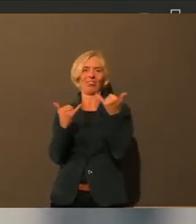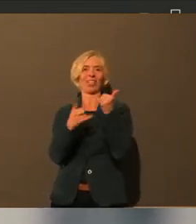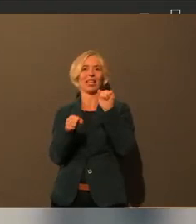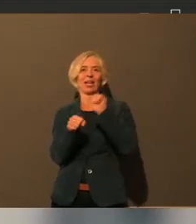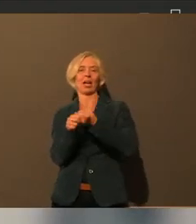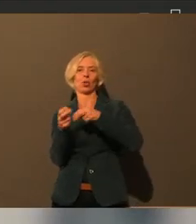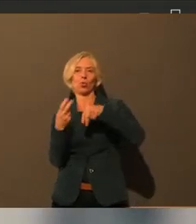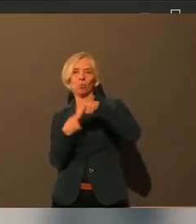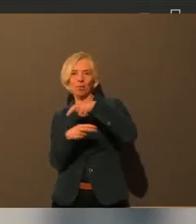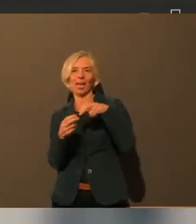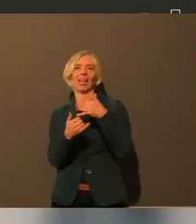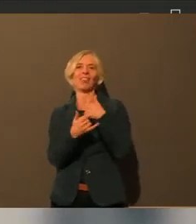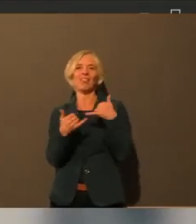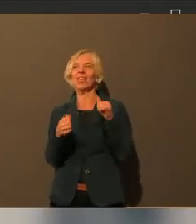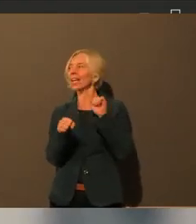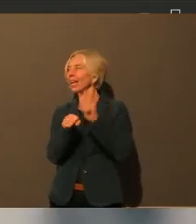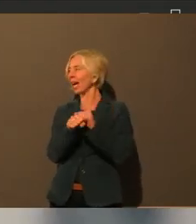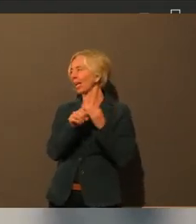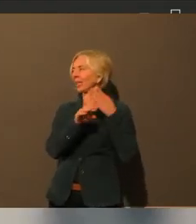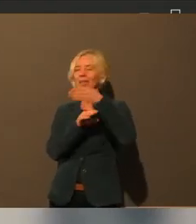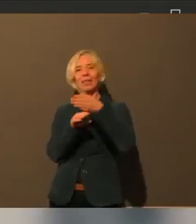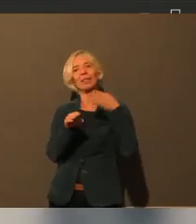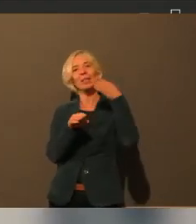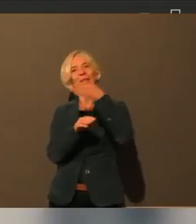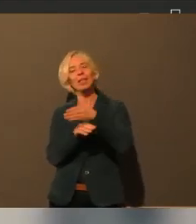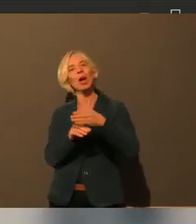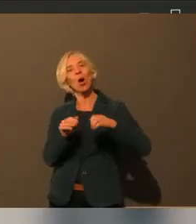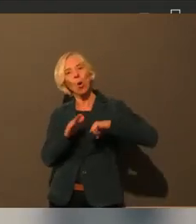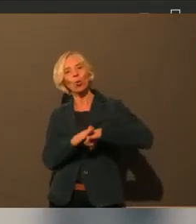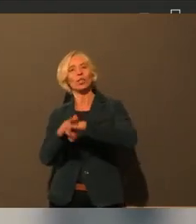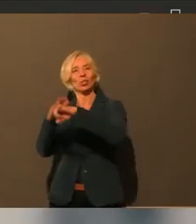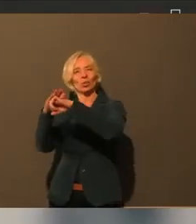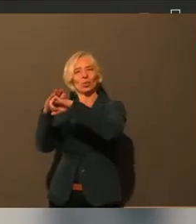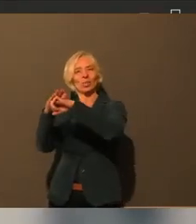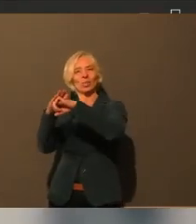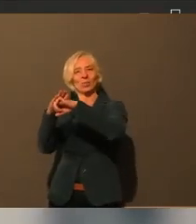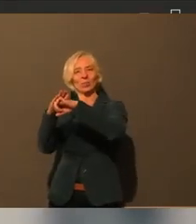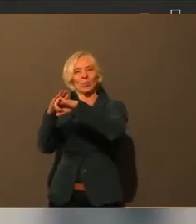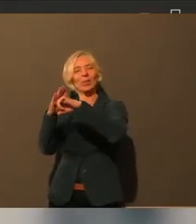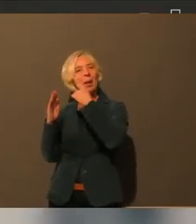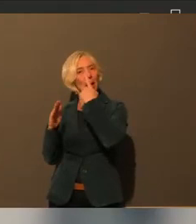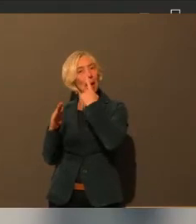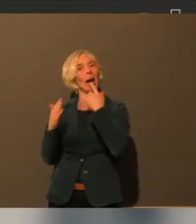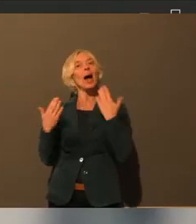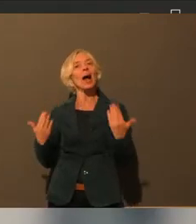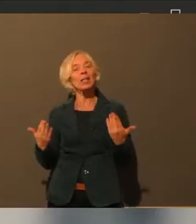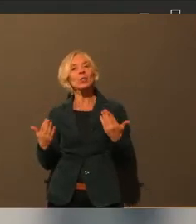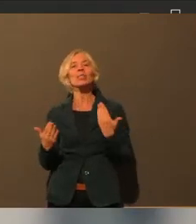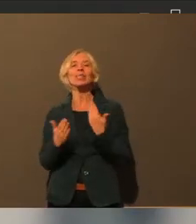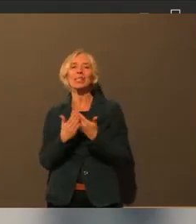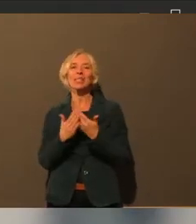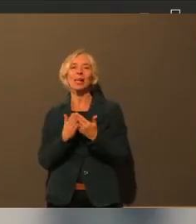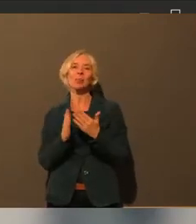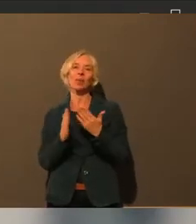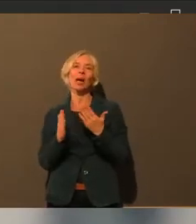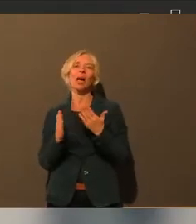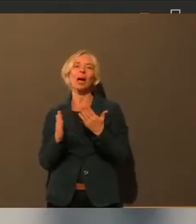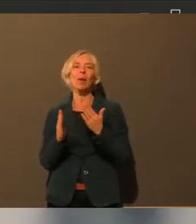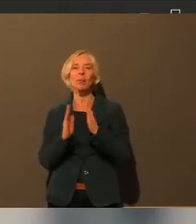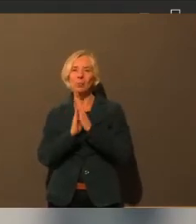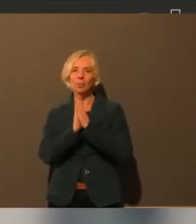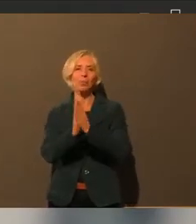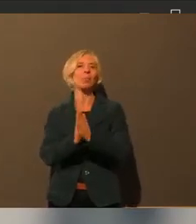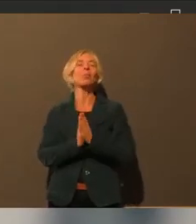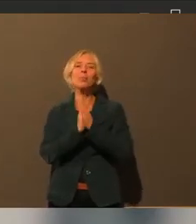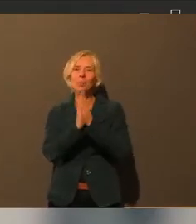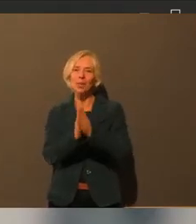natürlich den Besucherinnen und Besuchern und den Angehörigen eben natürlich die Möglichkeit auch geben wollen. Aber an der Stelle auch nochmal der ausdrückliche Appell, man kann